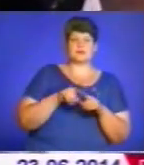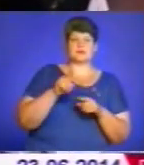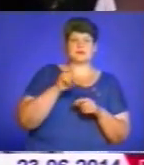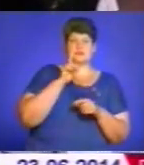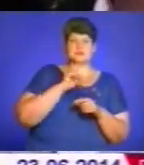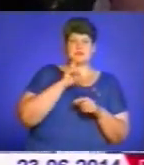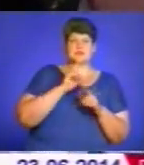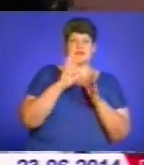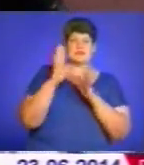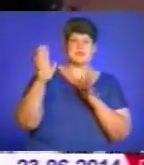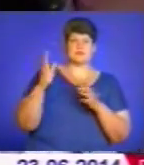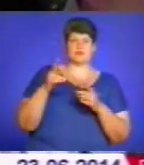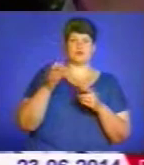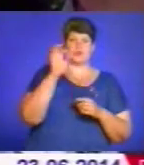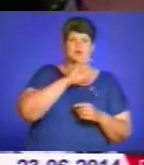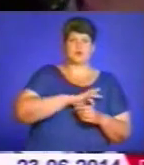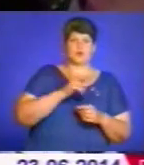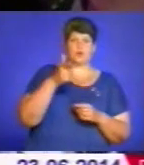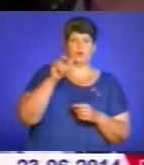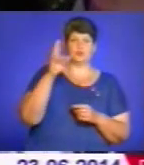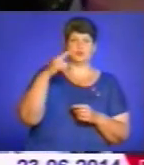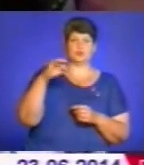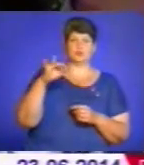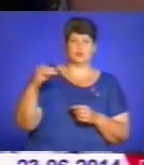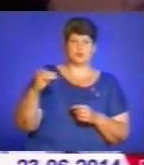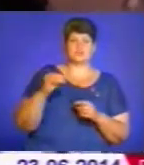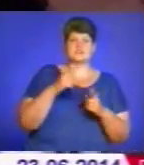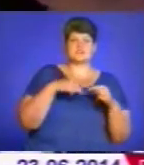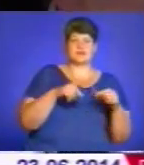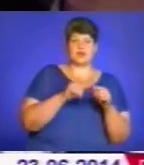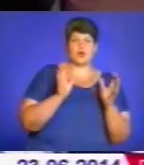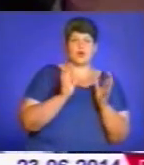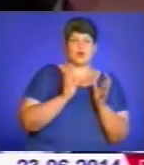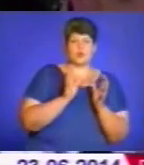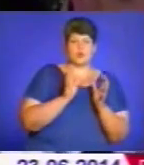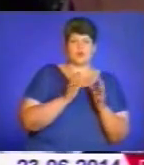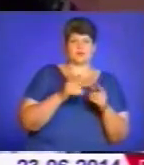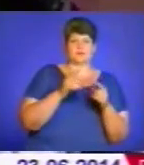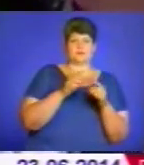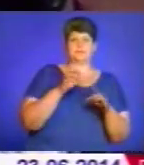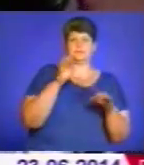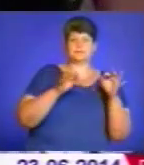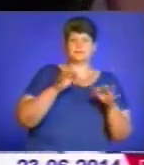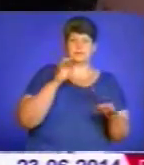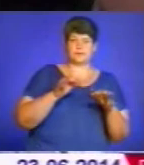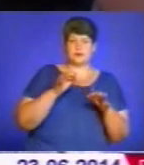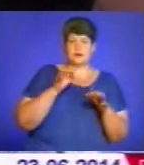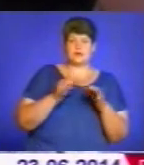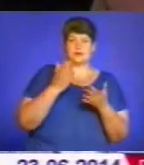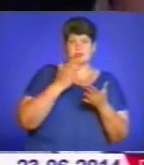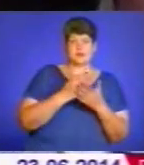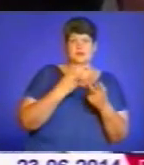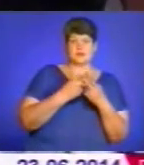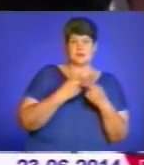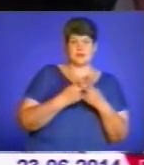лісокористувачем Гудою БІ в сфері охорони довкілля та сфері службової діяльності, які містять собі ознаки кримінально